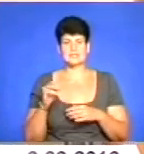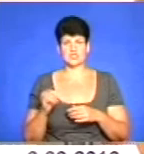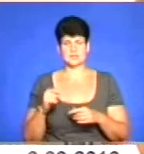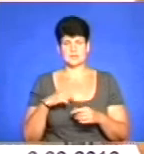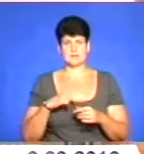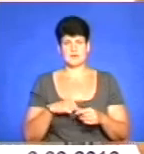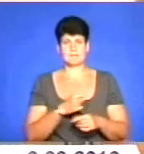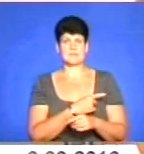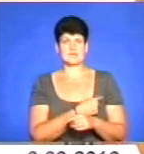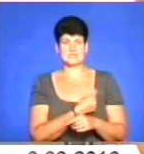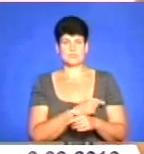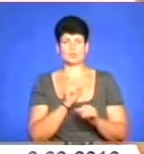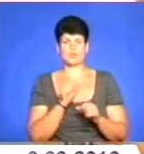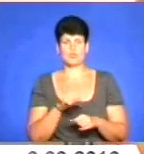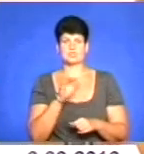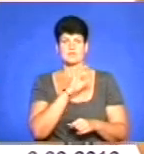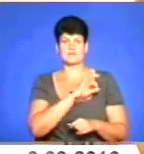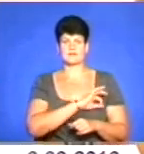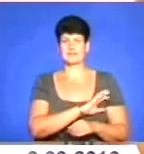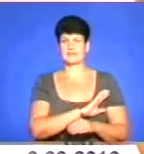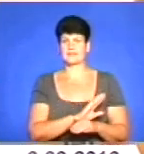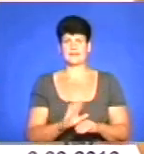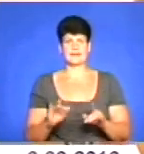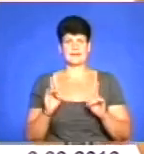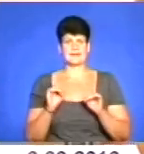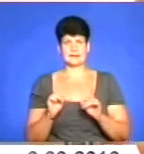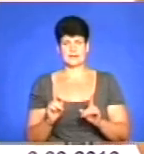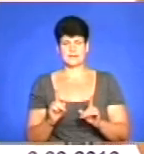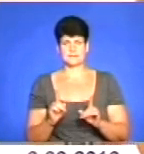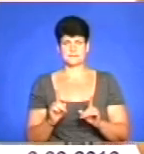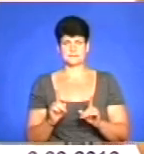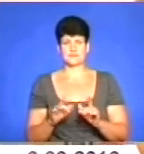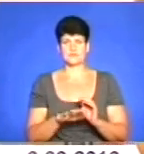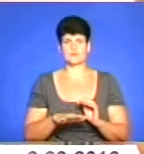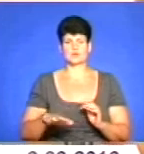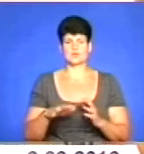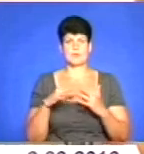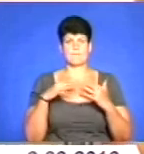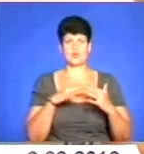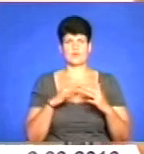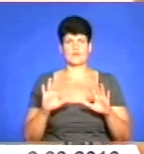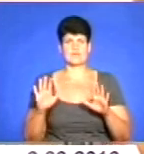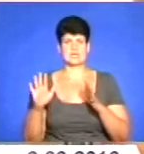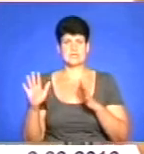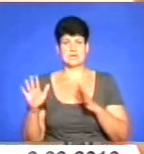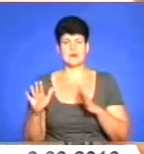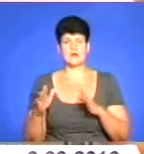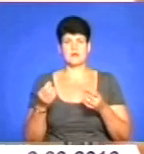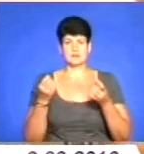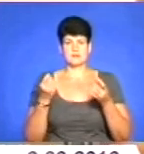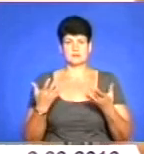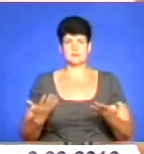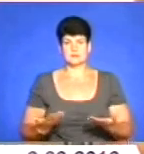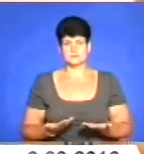Наприклад, медицина, яку можна використати не тільки в зоні бойових дій, але і в цивільному житті,